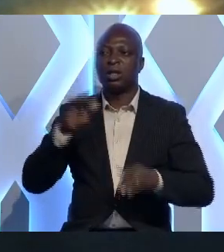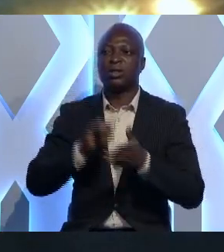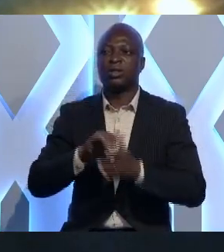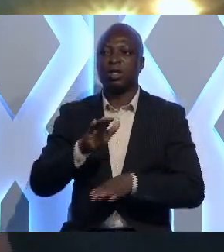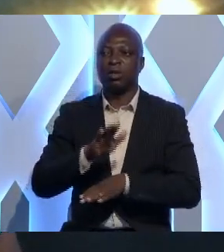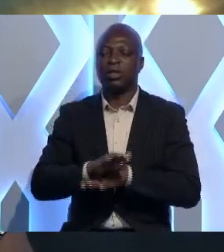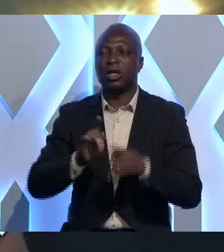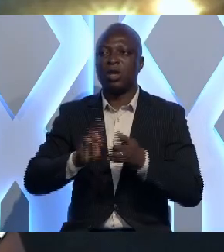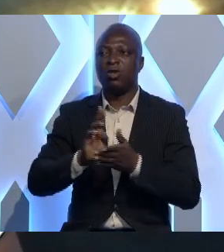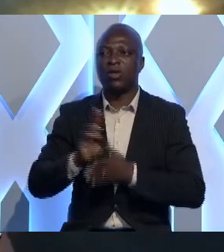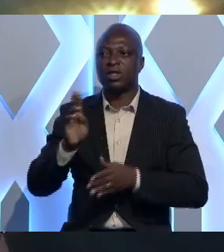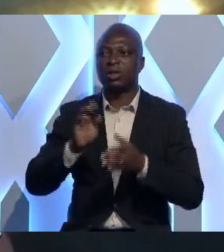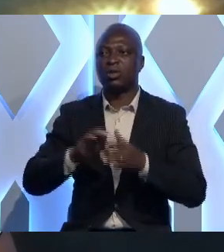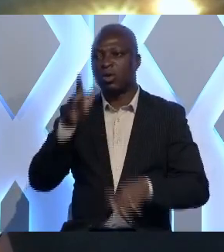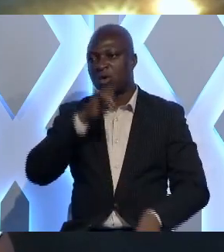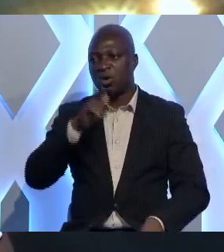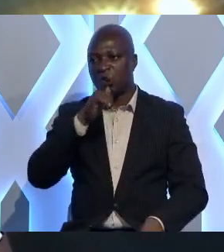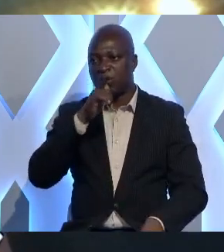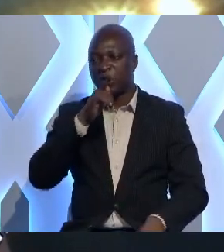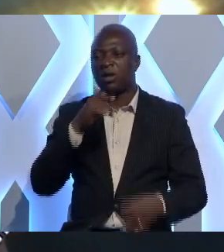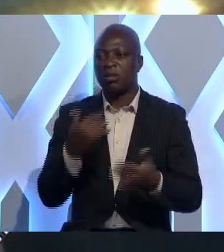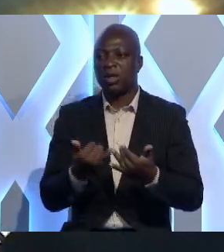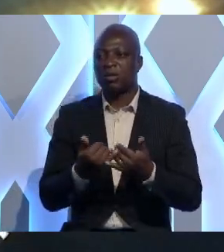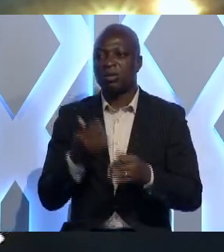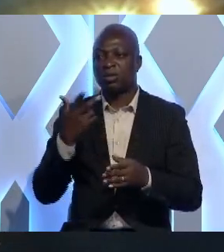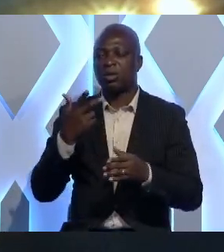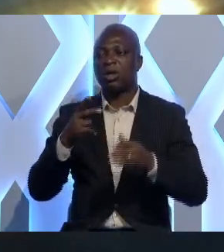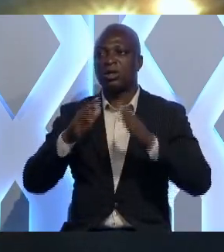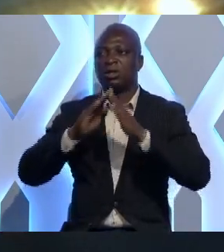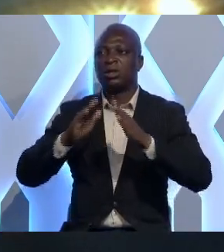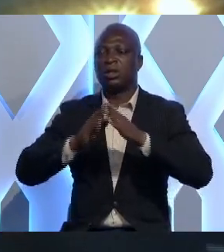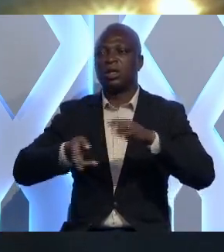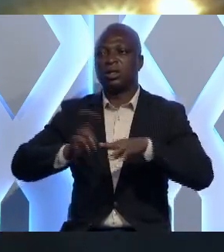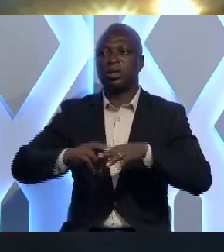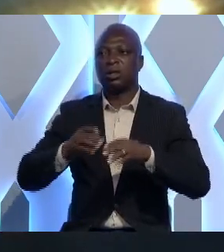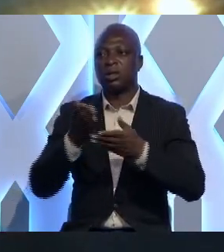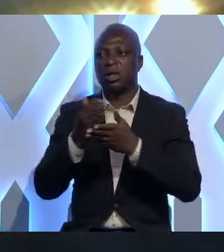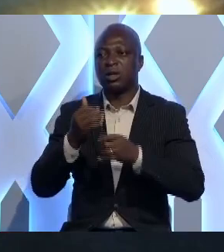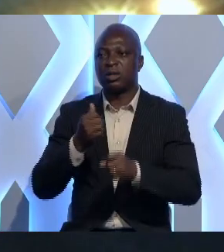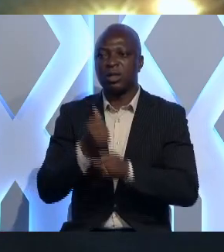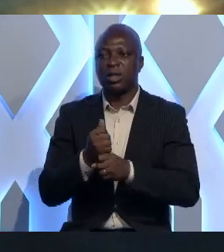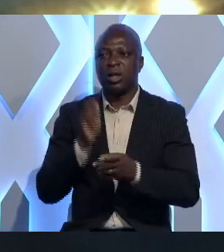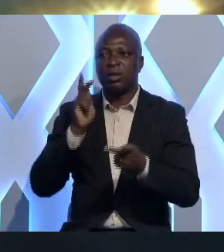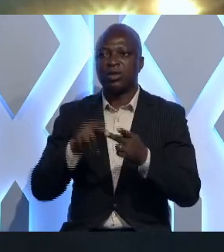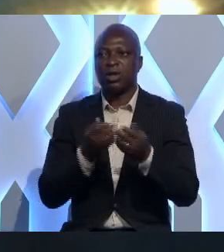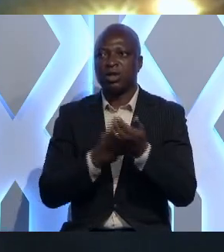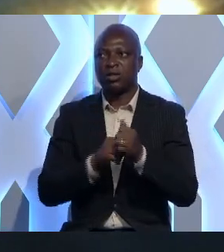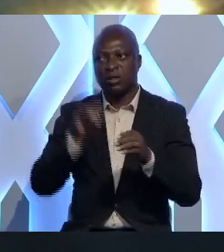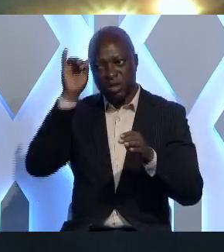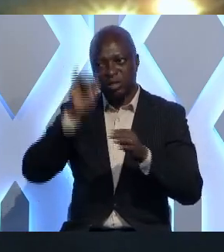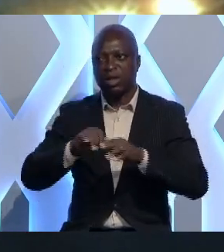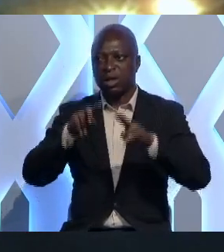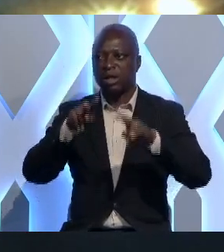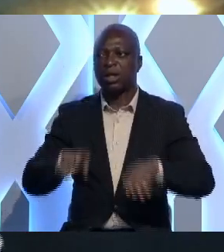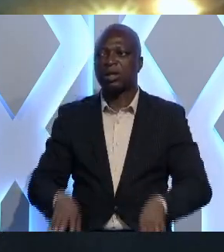-midi à l'Université de Lomé. C'est un bâtiment de trois étages à réaliser d'ici quelques années. Les précisions avec Ékoui Sala.